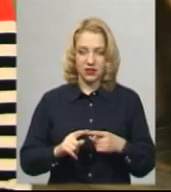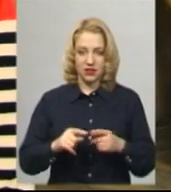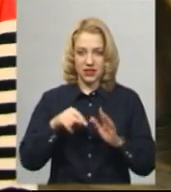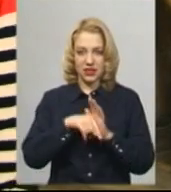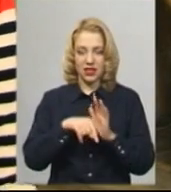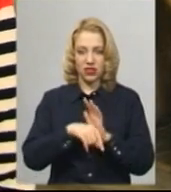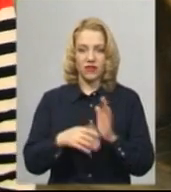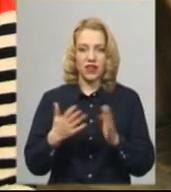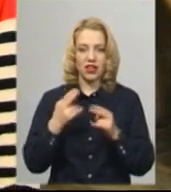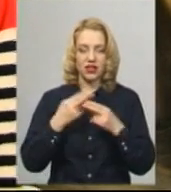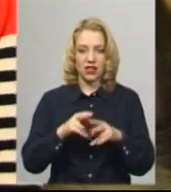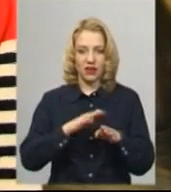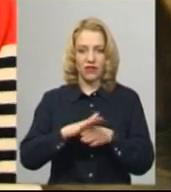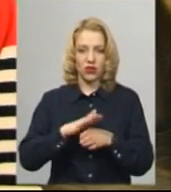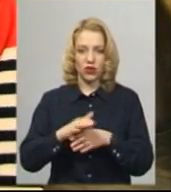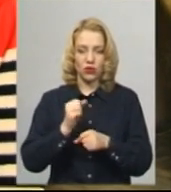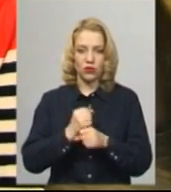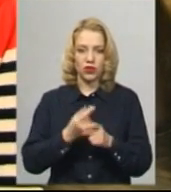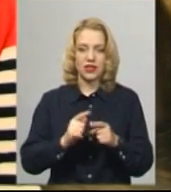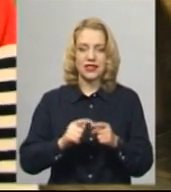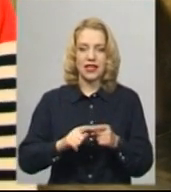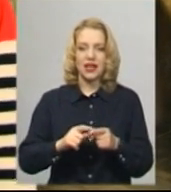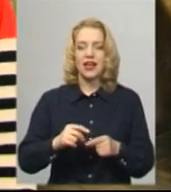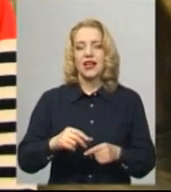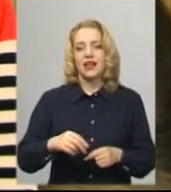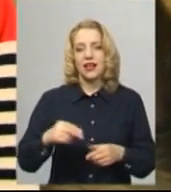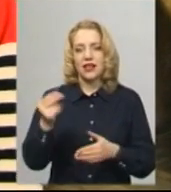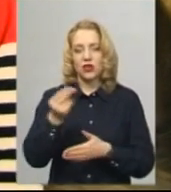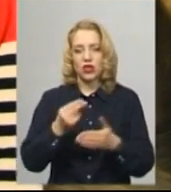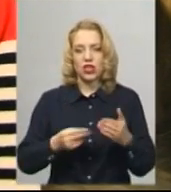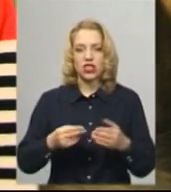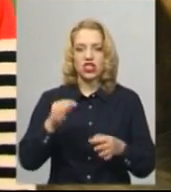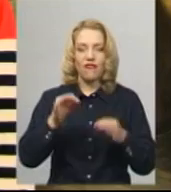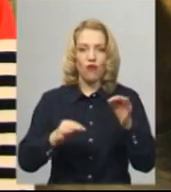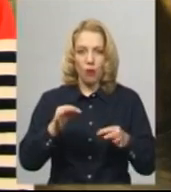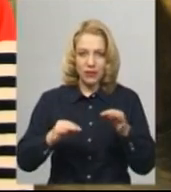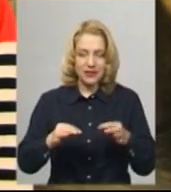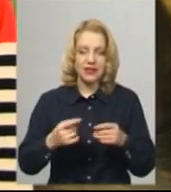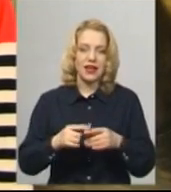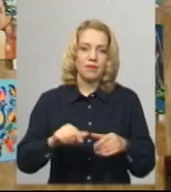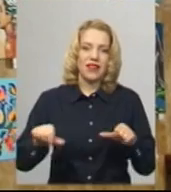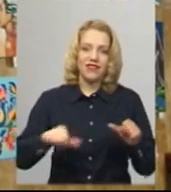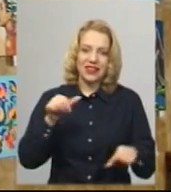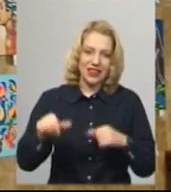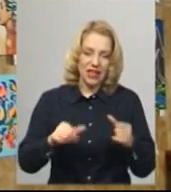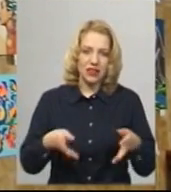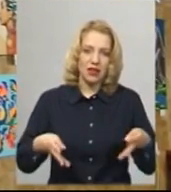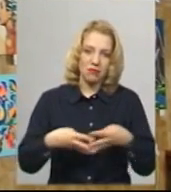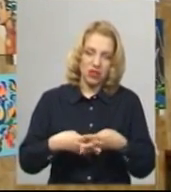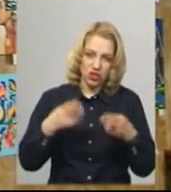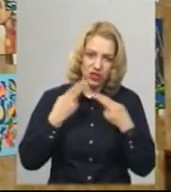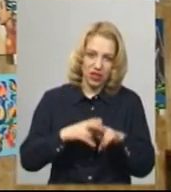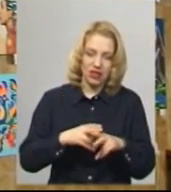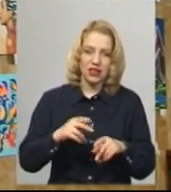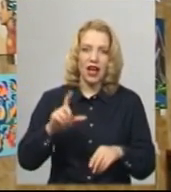В яких техніках виконані роботи? Це і декоративний живопис, витинанка, мішані техніки, графіка,